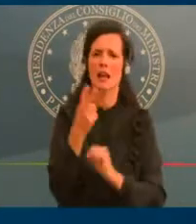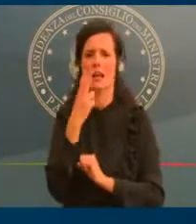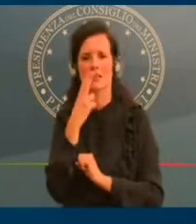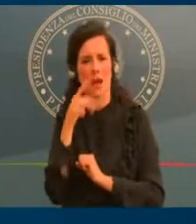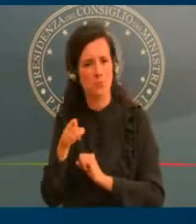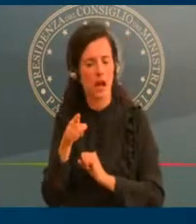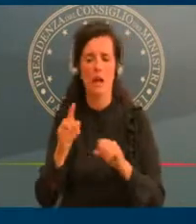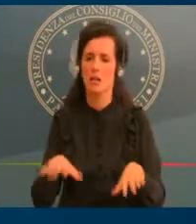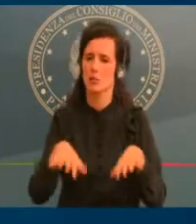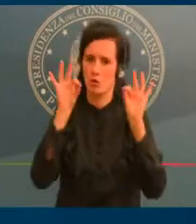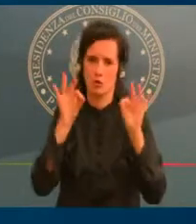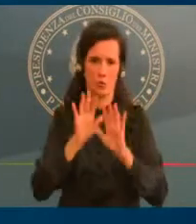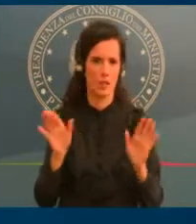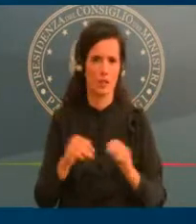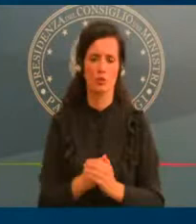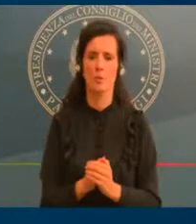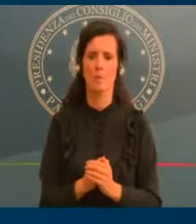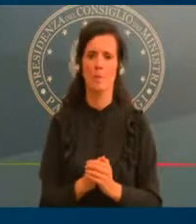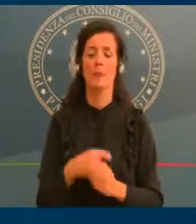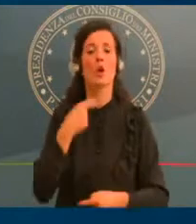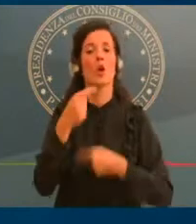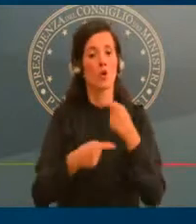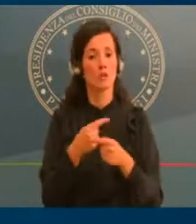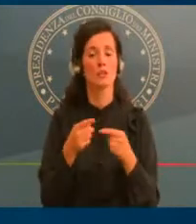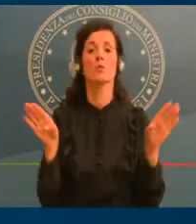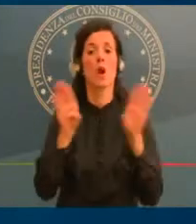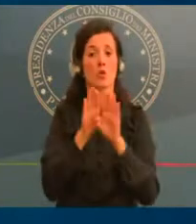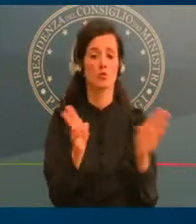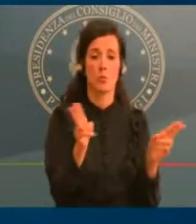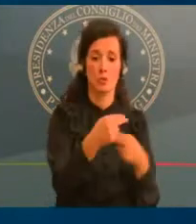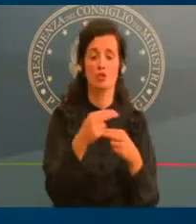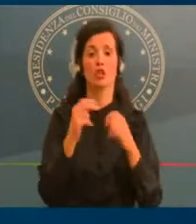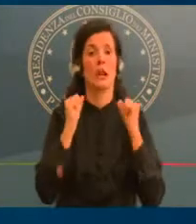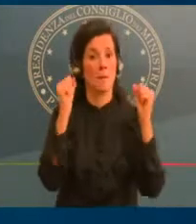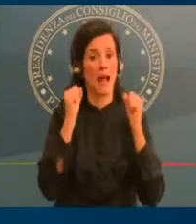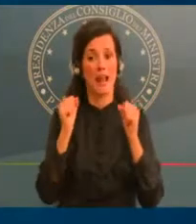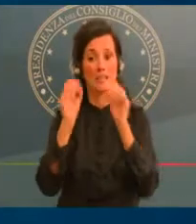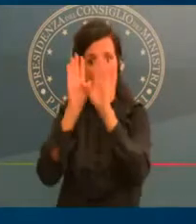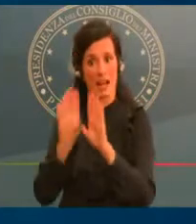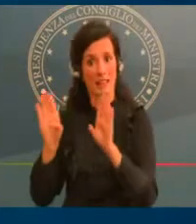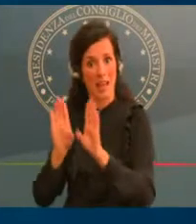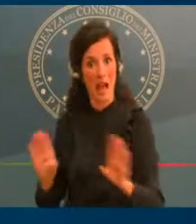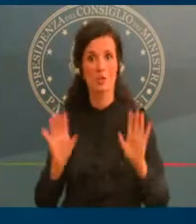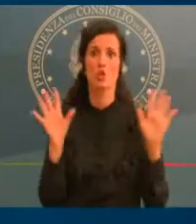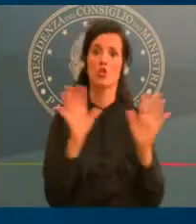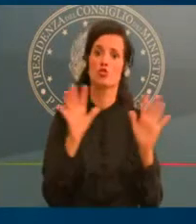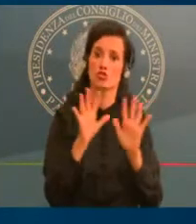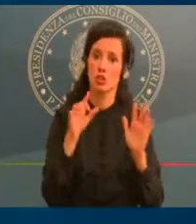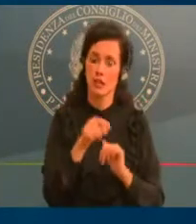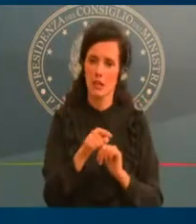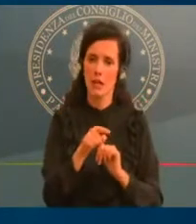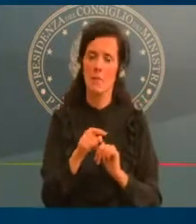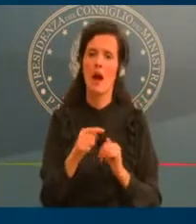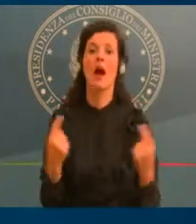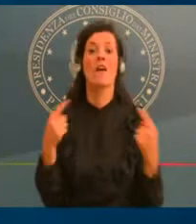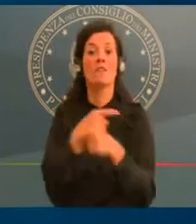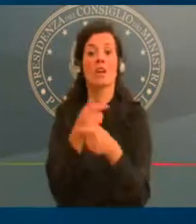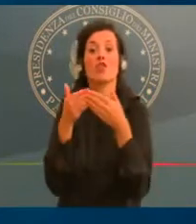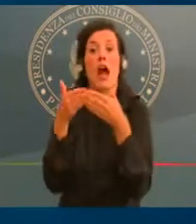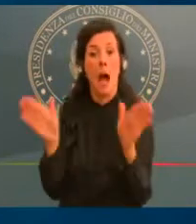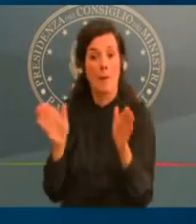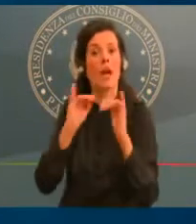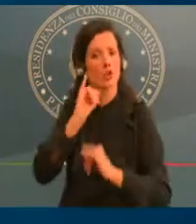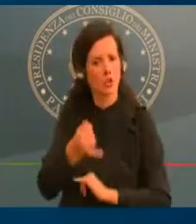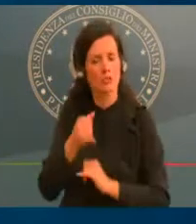mentre rimangono aperti i centri sportivi. E poi ci sono le regioni dell'Area Rossa, con